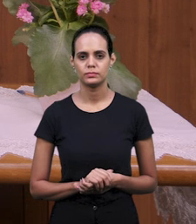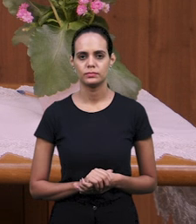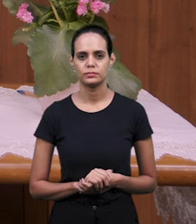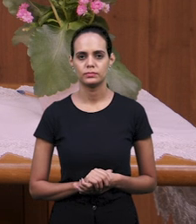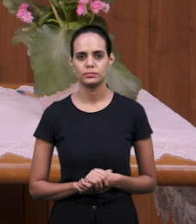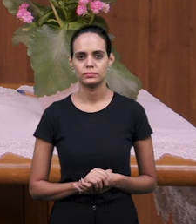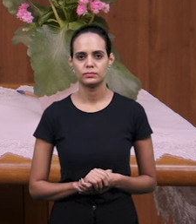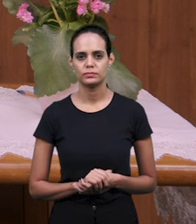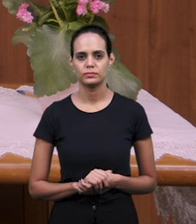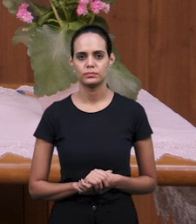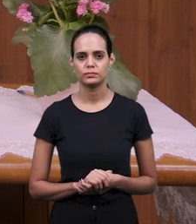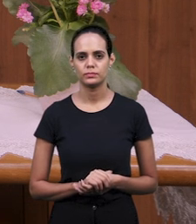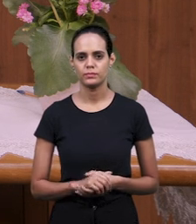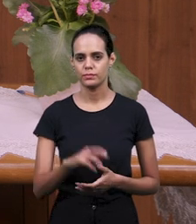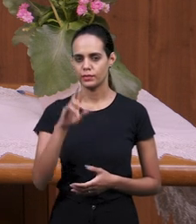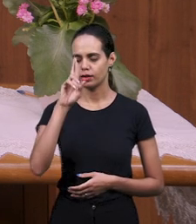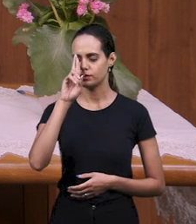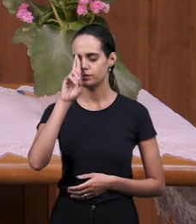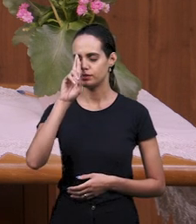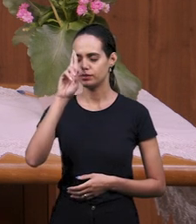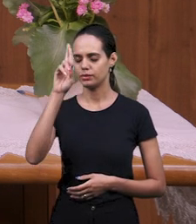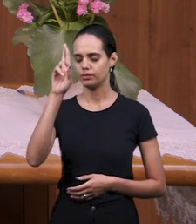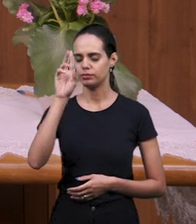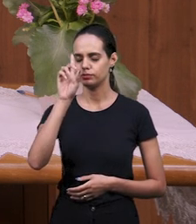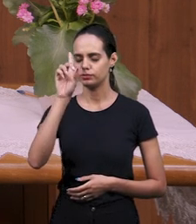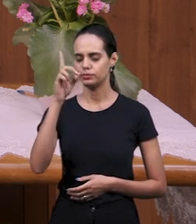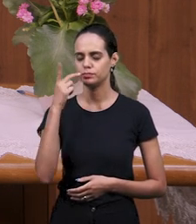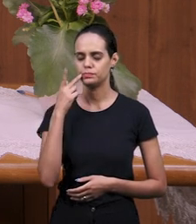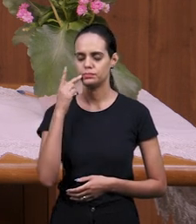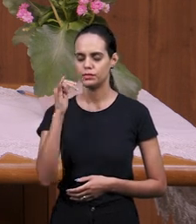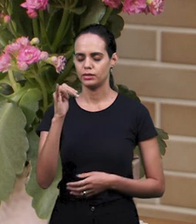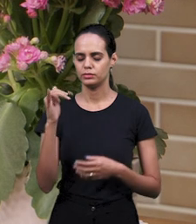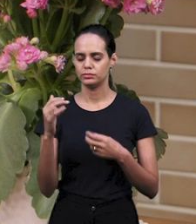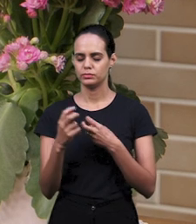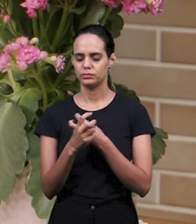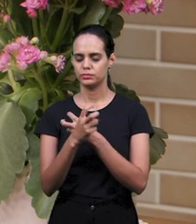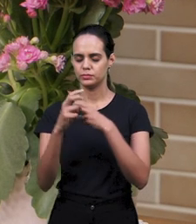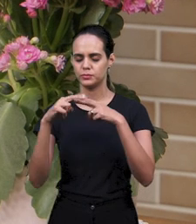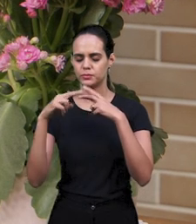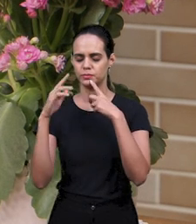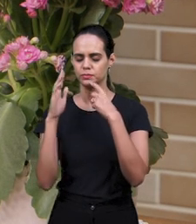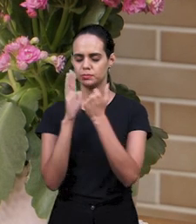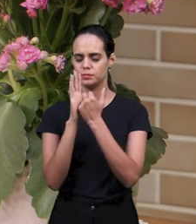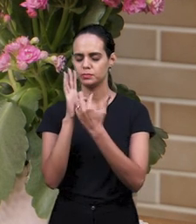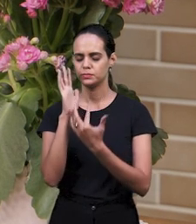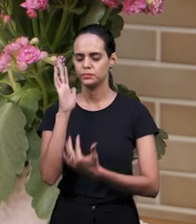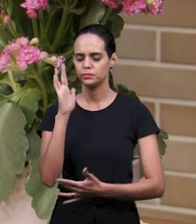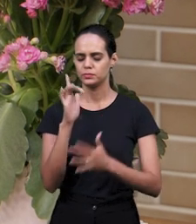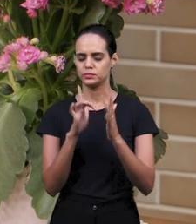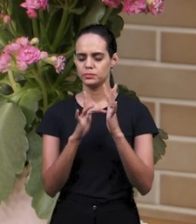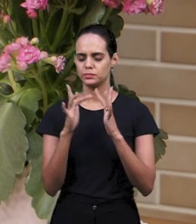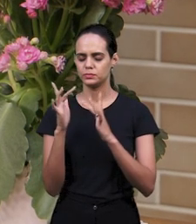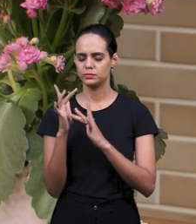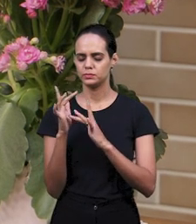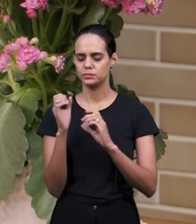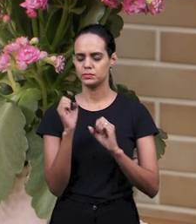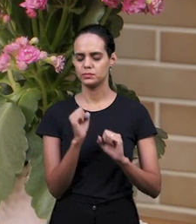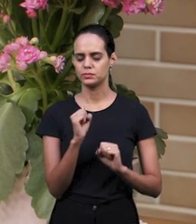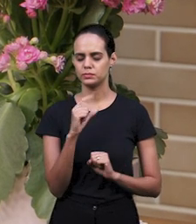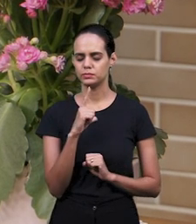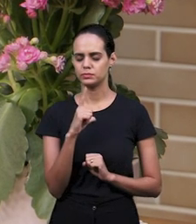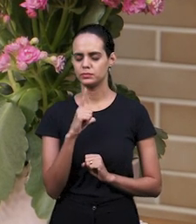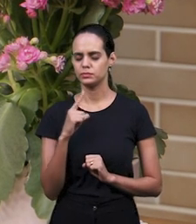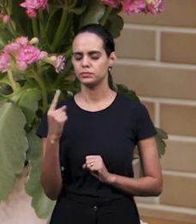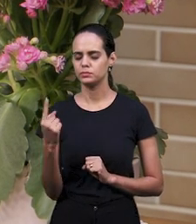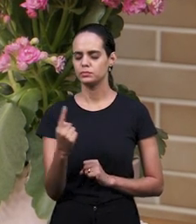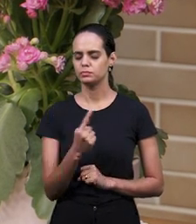Господь и Бог, Отец наш, мы взываем к Тебе о силе крови Иисуса, чтобы нам